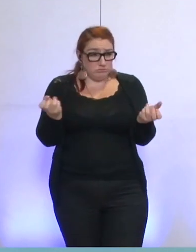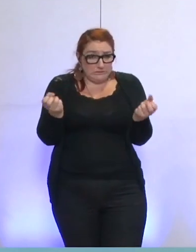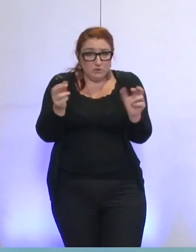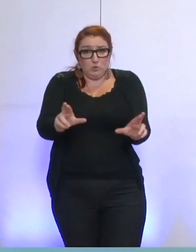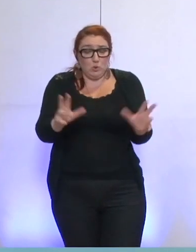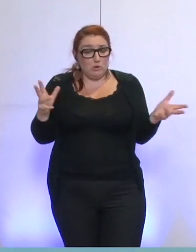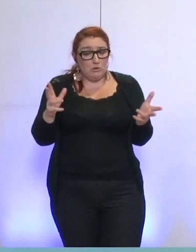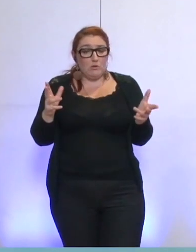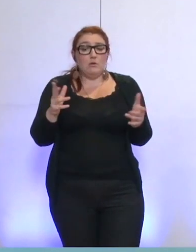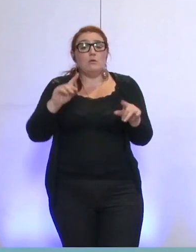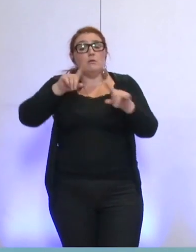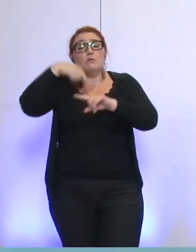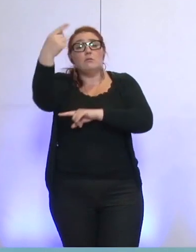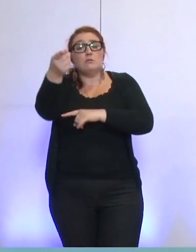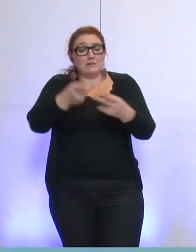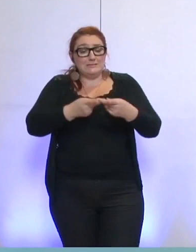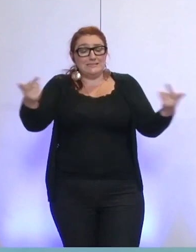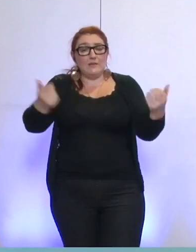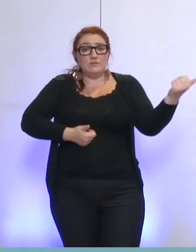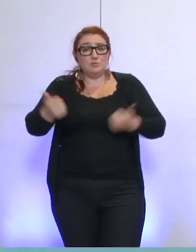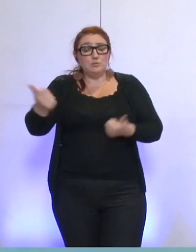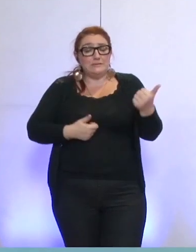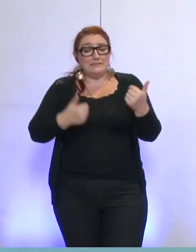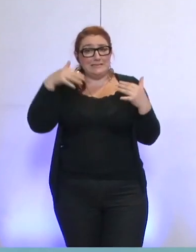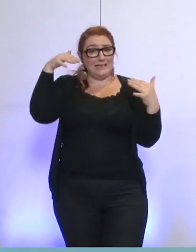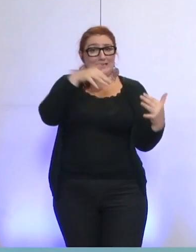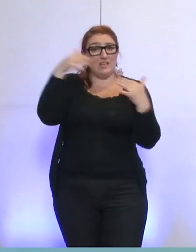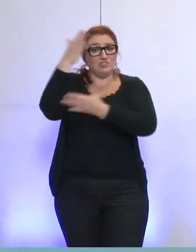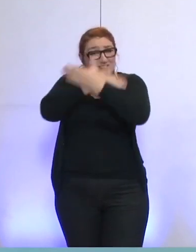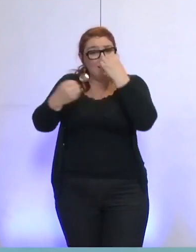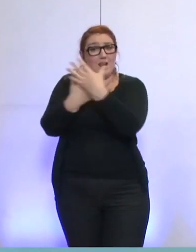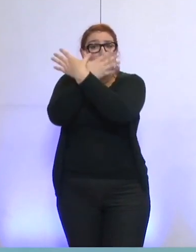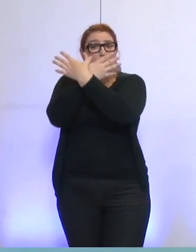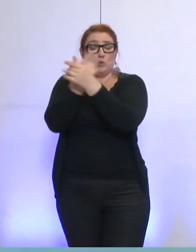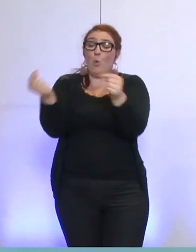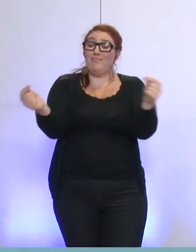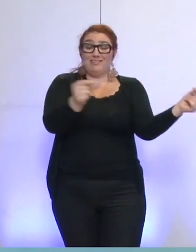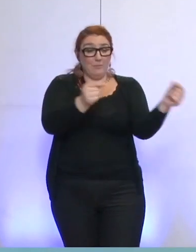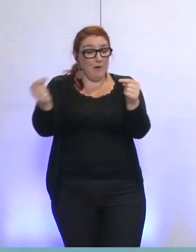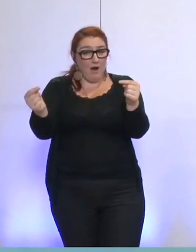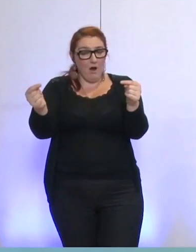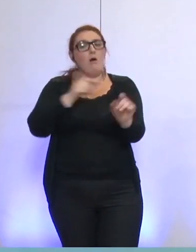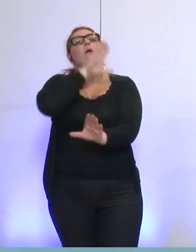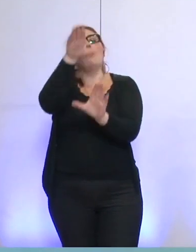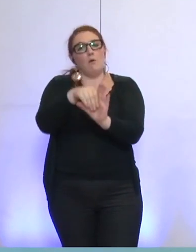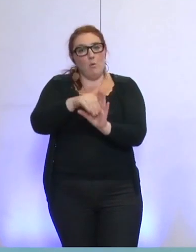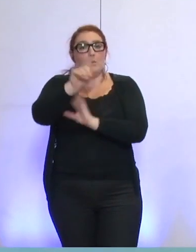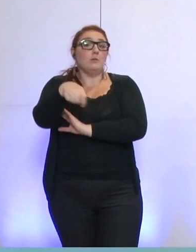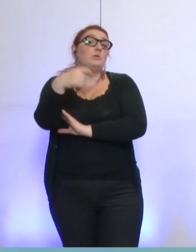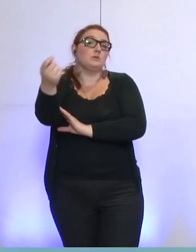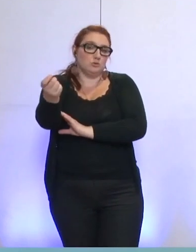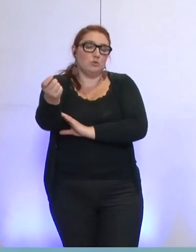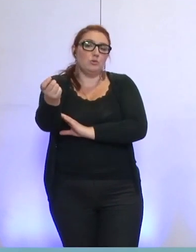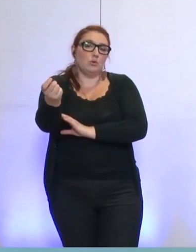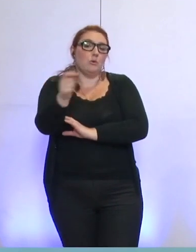les débats qu'il y aura sur le service public de l'énergie à l'échelle métropolitaine intègrent évidemment dans le débat